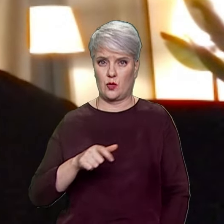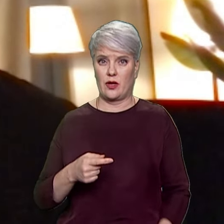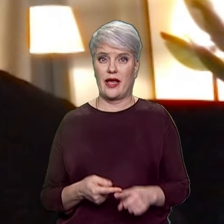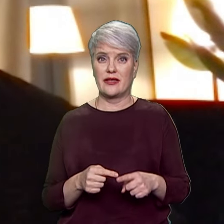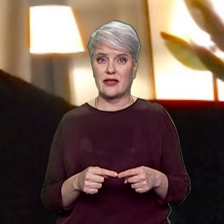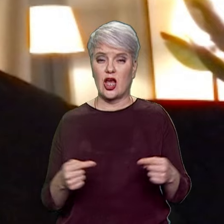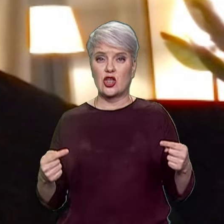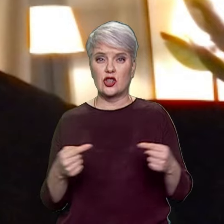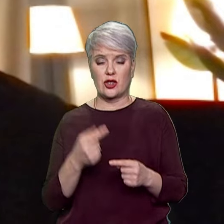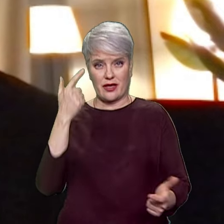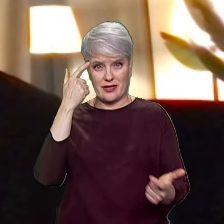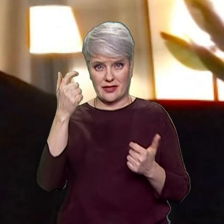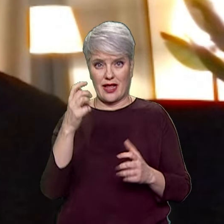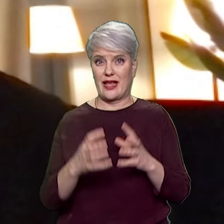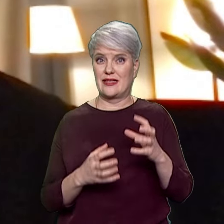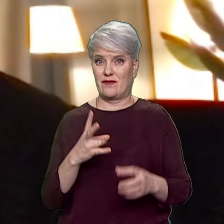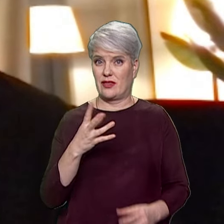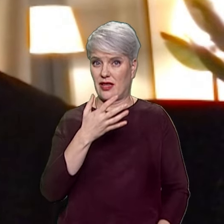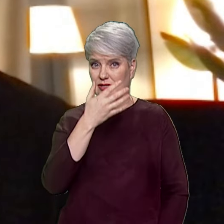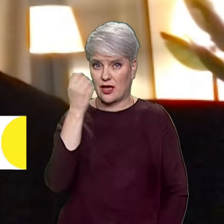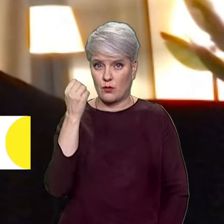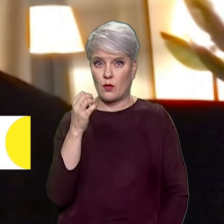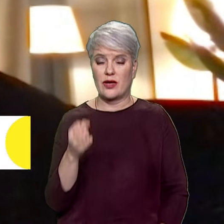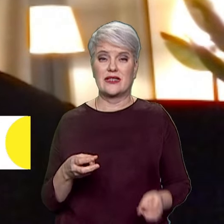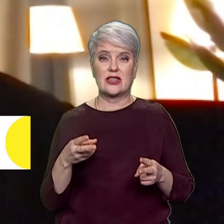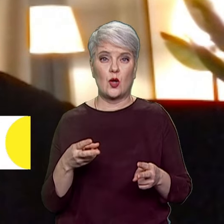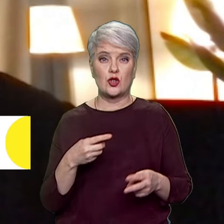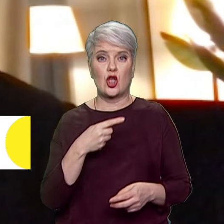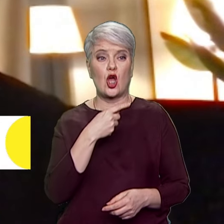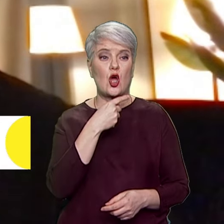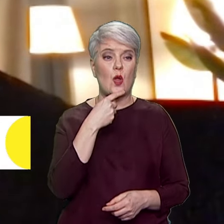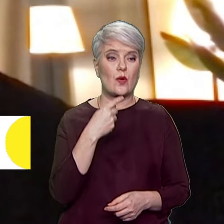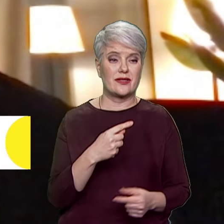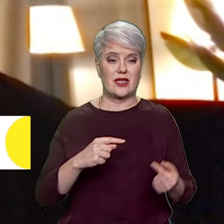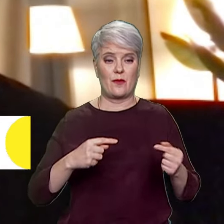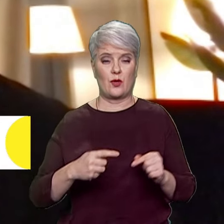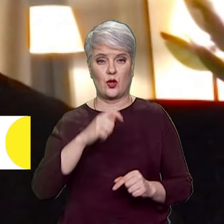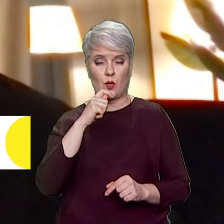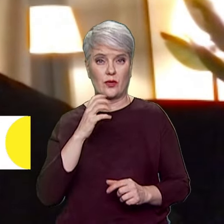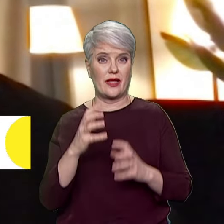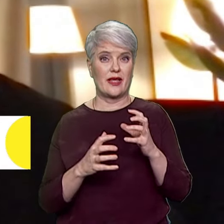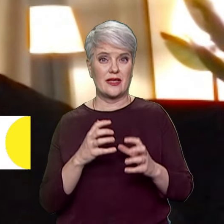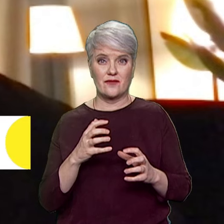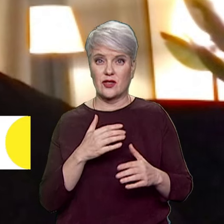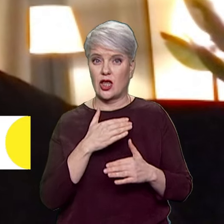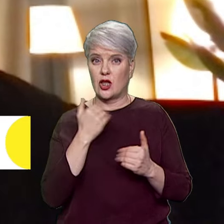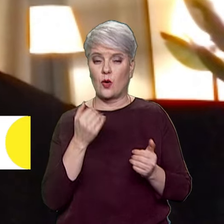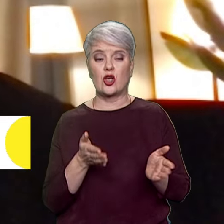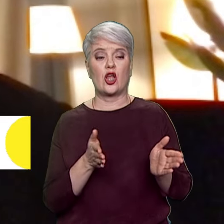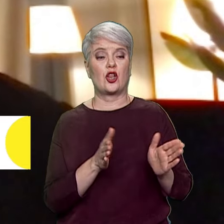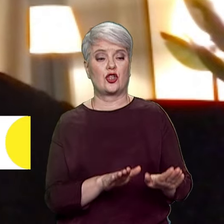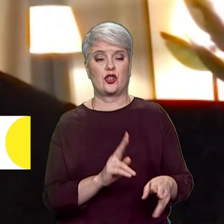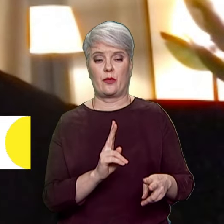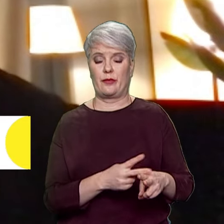сигнал, що світ не забув про злочини Росії проти України і світ не має наміру залишати їх безкарними. По